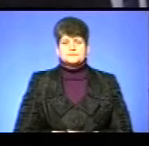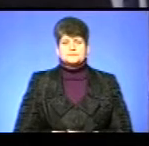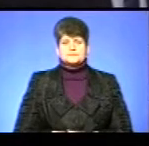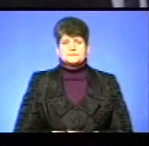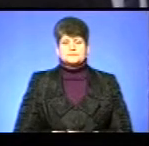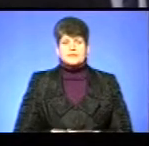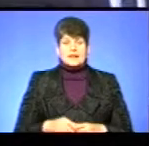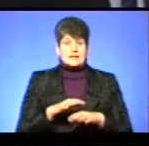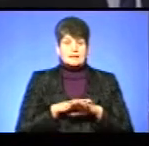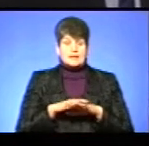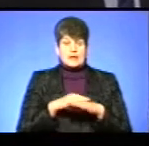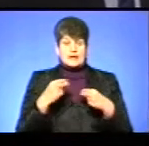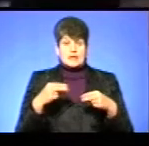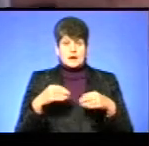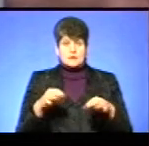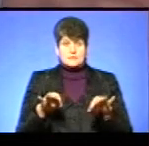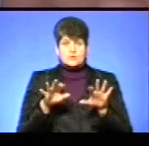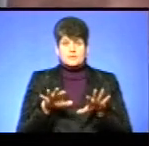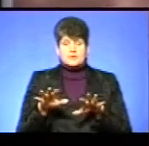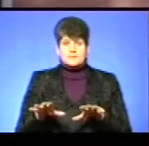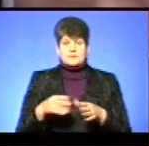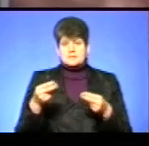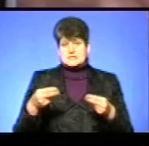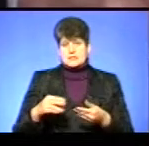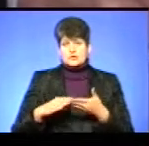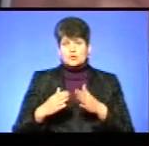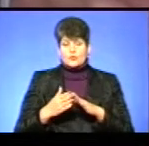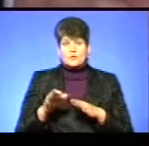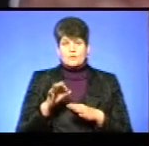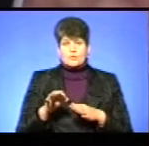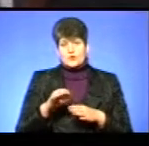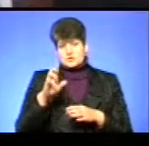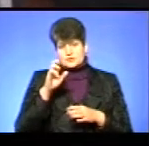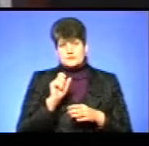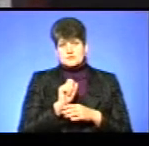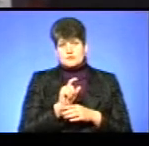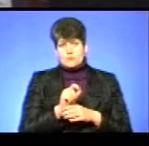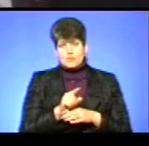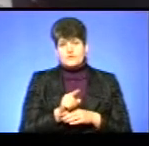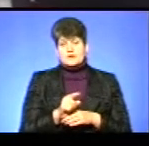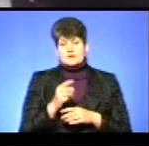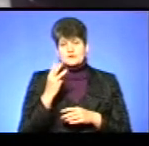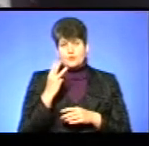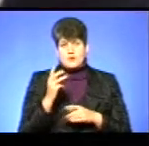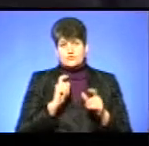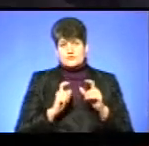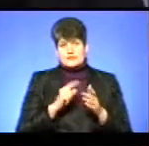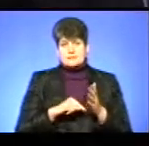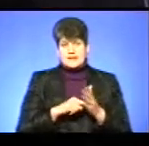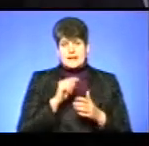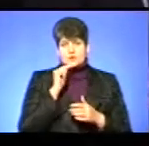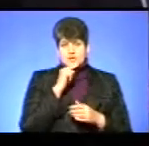На ярмарку вакансій міський голова Тернополя підписав договір про муніципальне замовлення фахівців з трьома університетами міста –